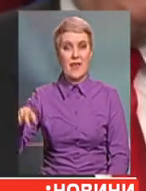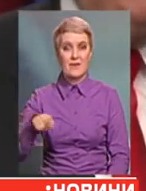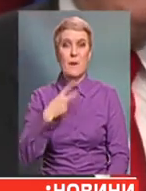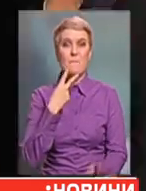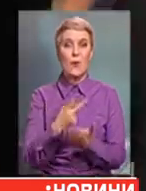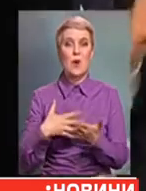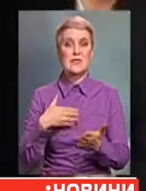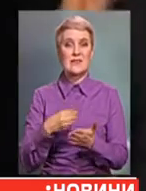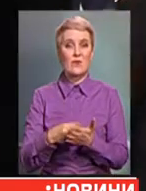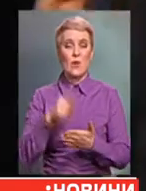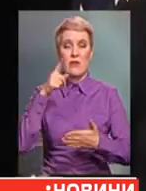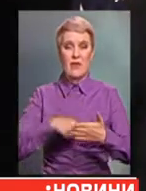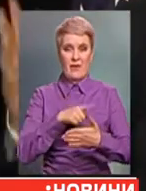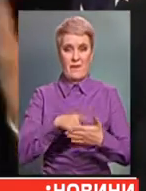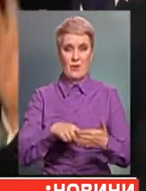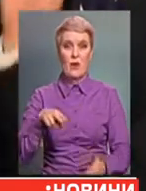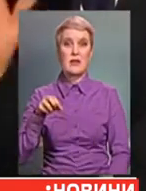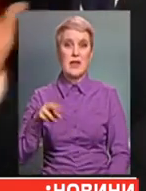-м президентом США у листопаді. Він переміг Гілларі Клінтон.